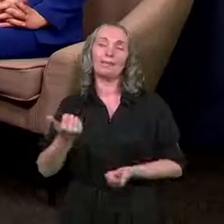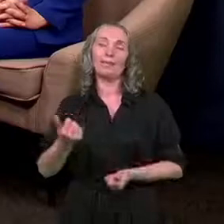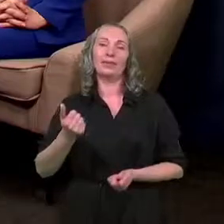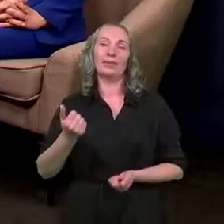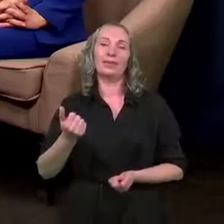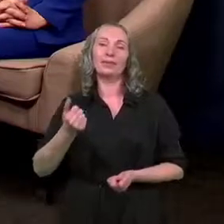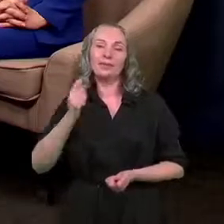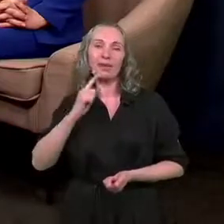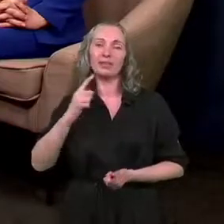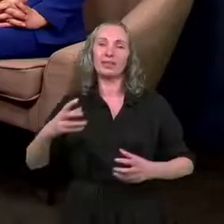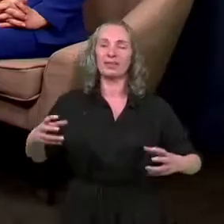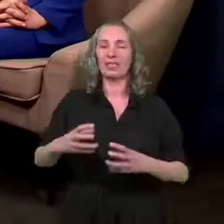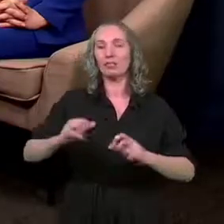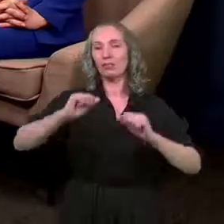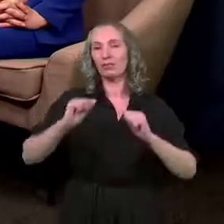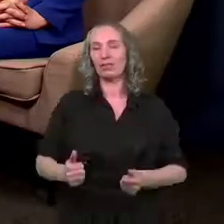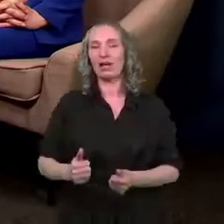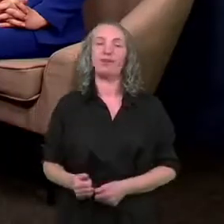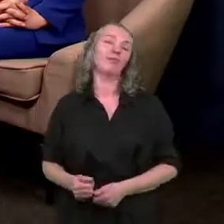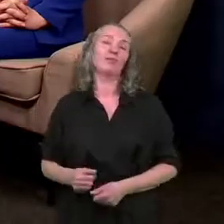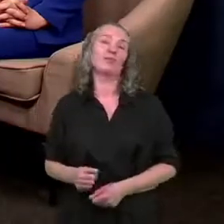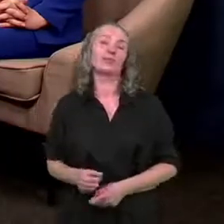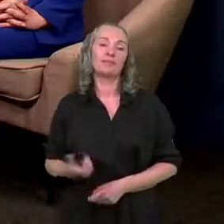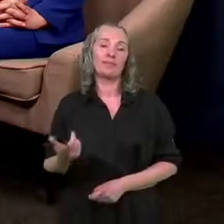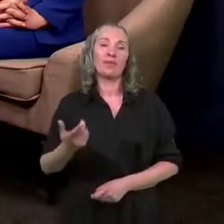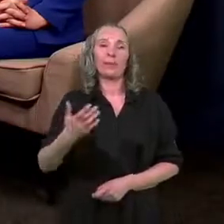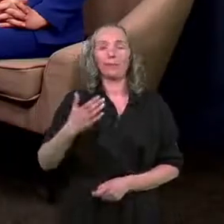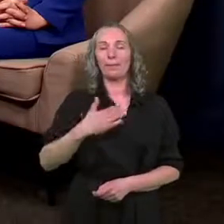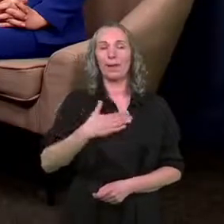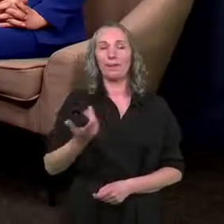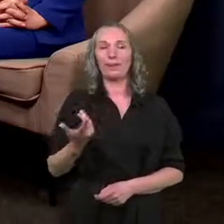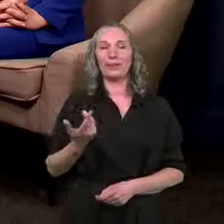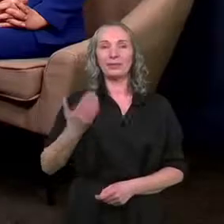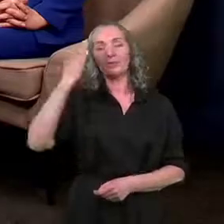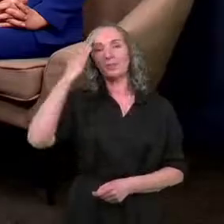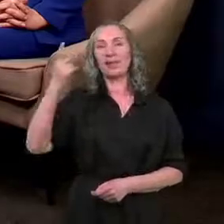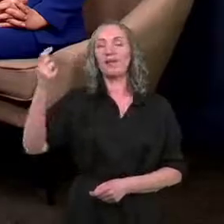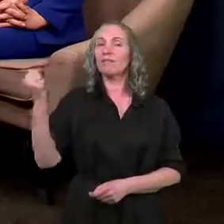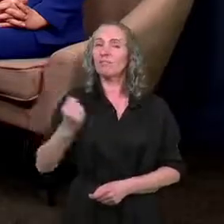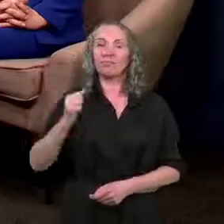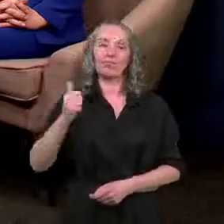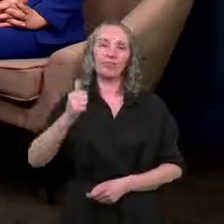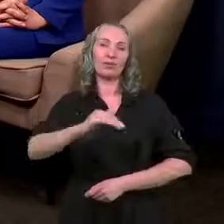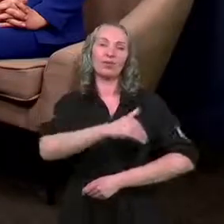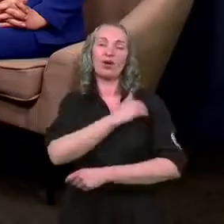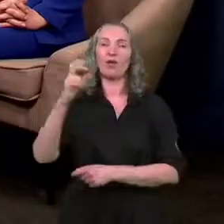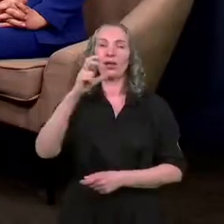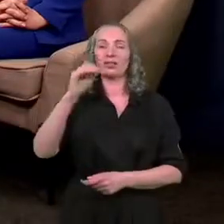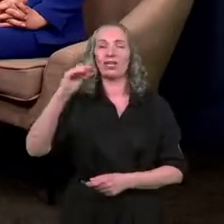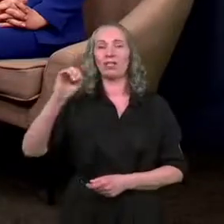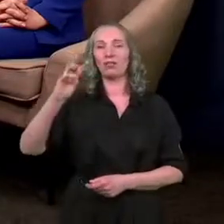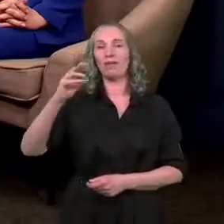zespole stałym. Tym bardziej, że tak jak podkreśliłem, mamy znakomitą szkołę muzyczną imienia Czesława Niemena